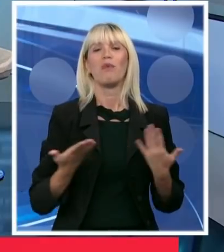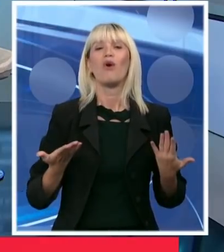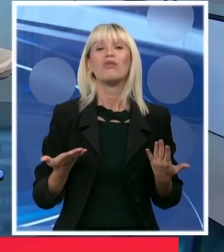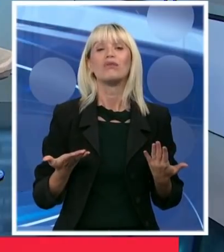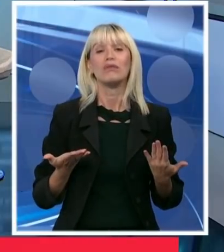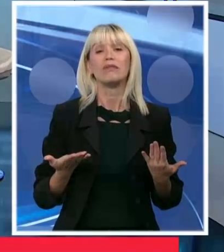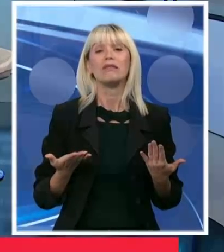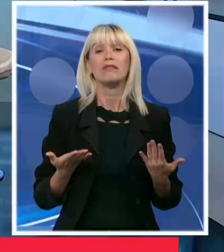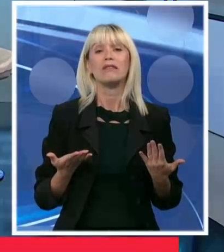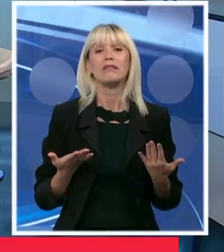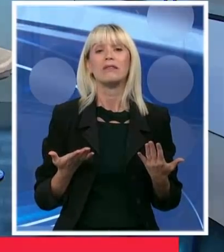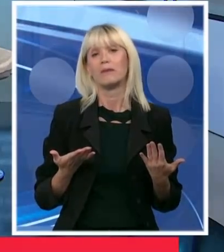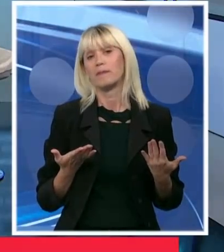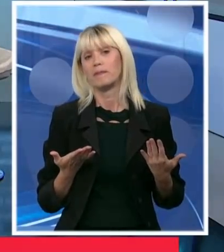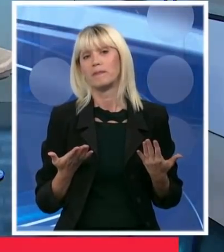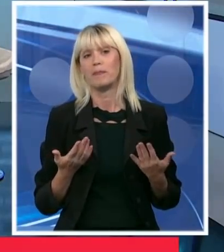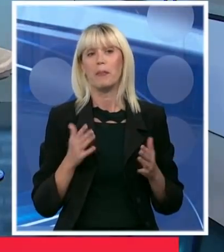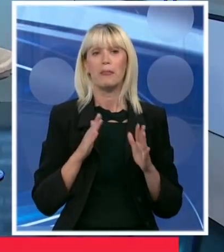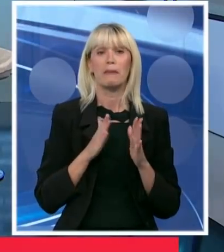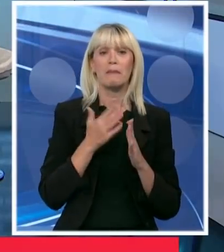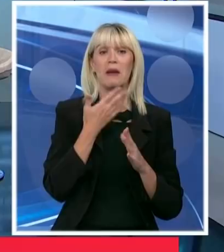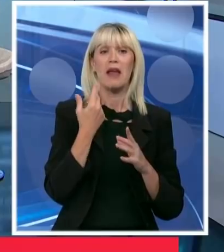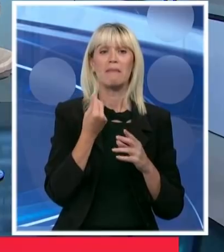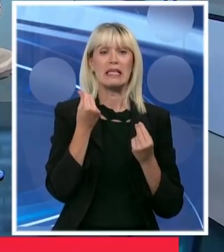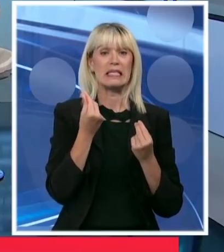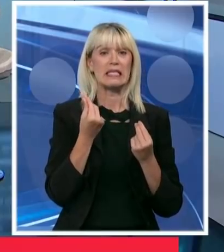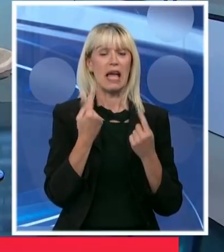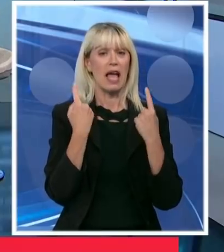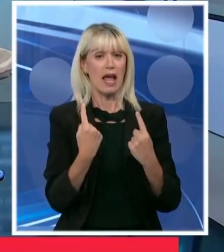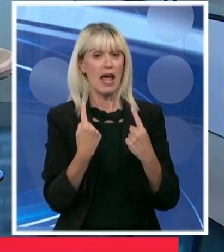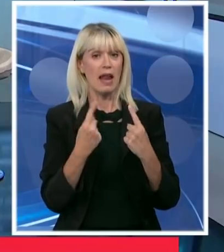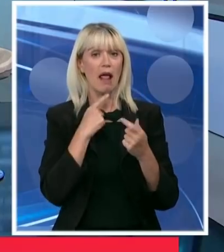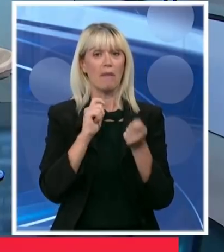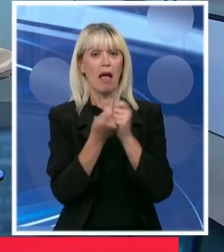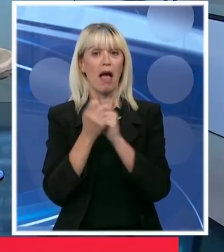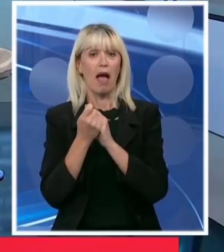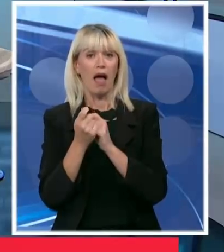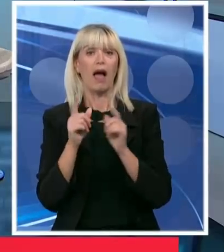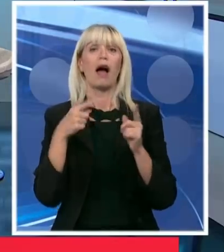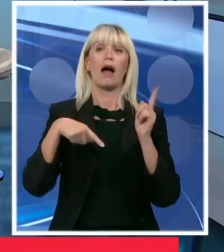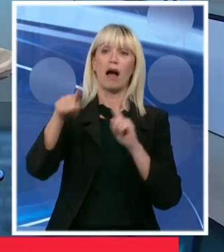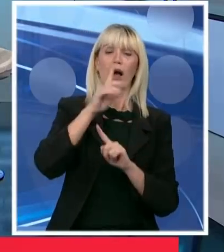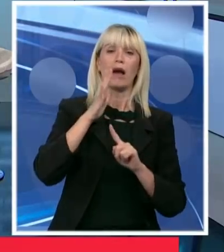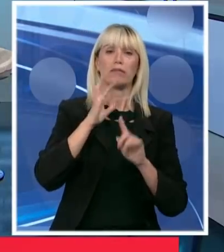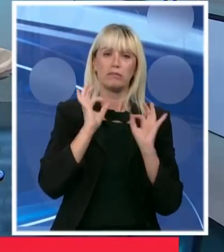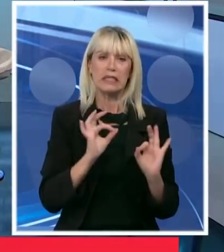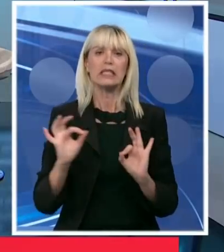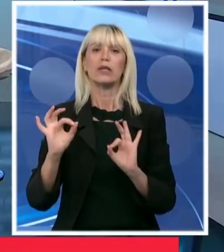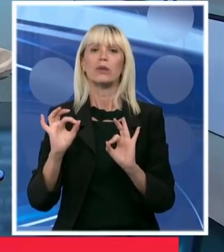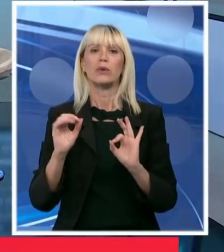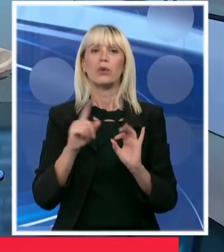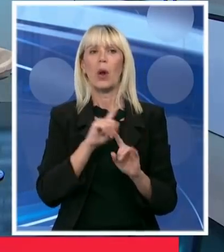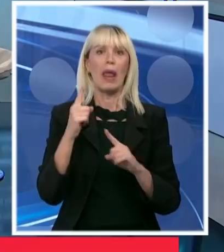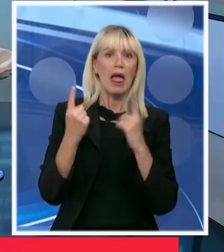promene nivoa cena, da ljudi mogu da računaju na stabilnost, na sigurnost, na izvestnost.